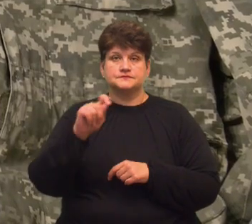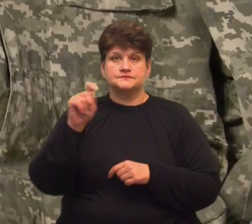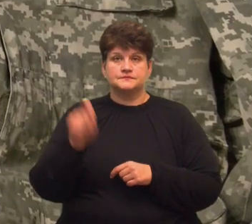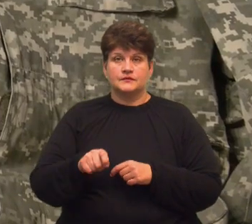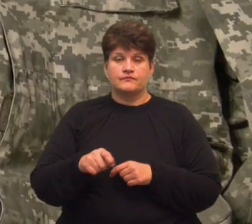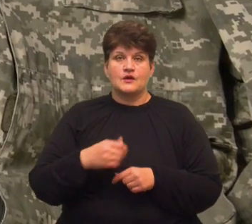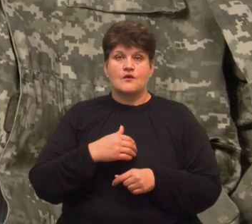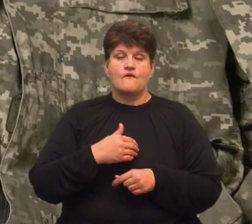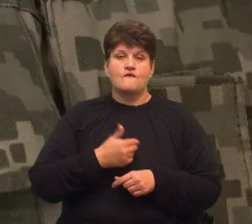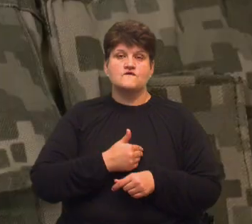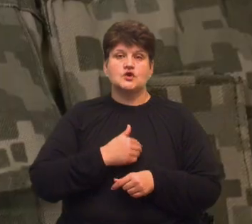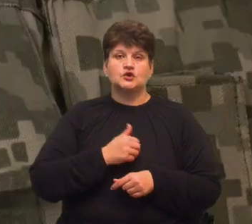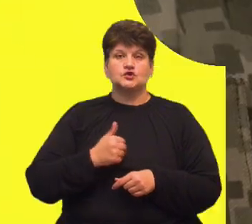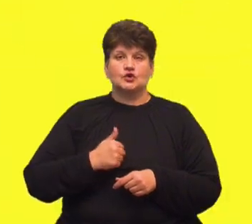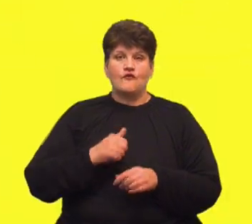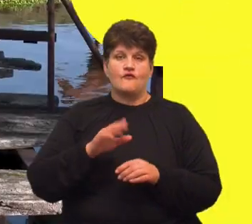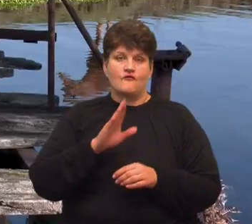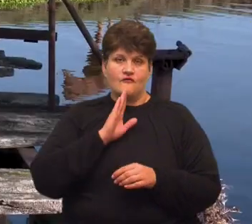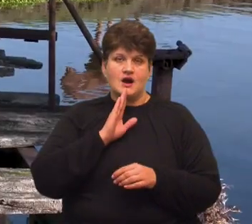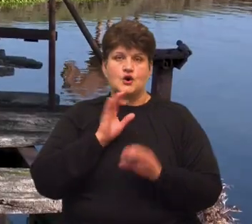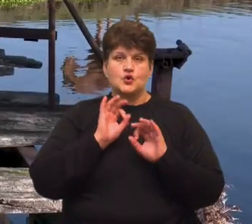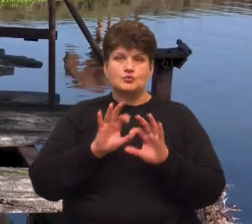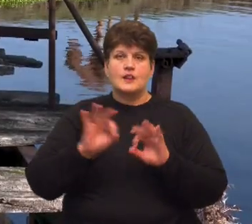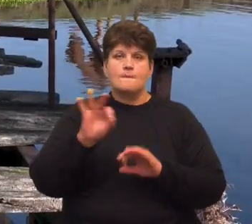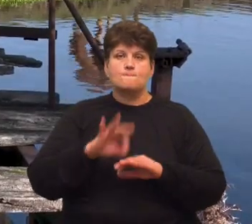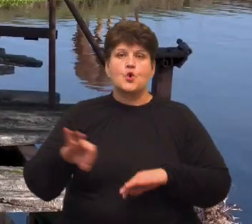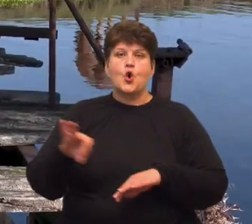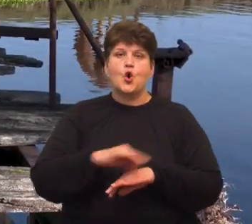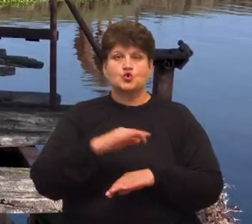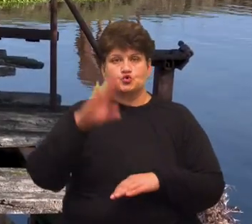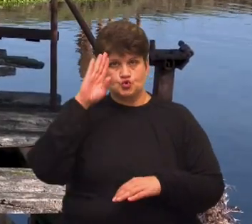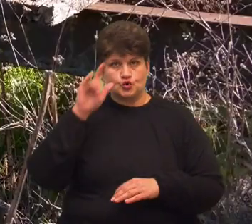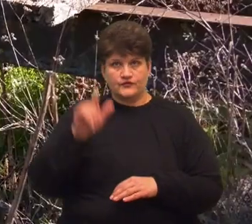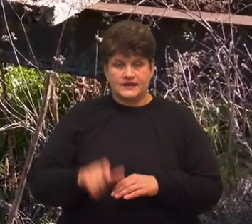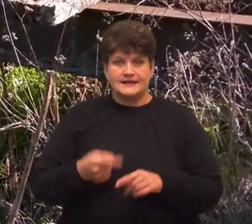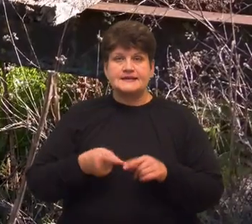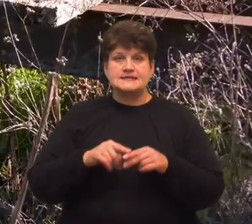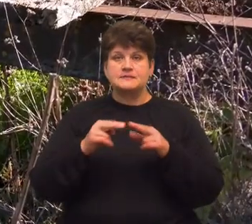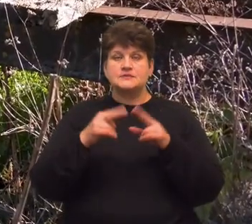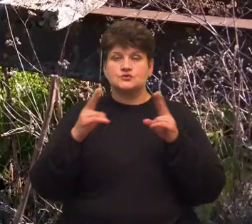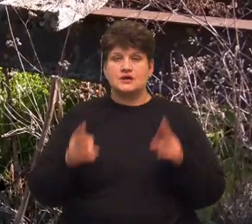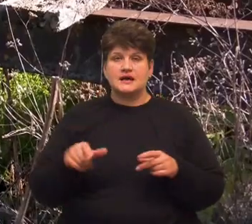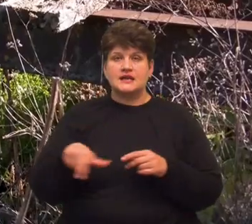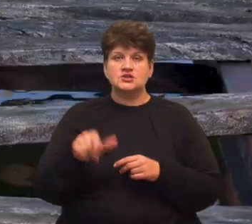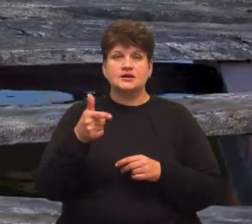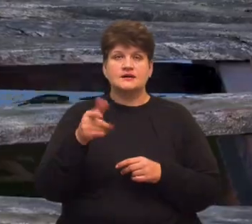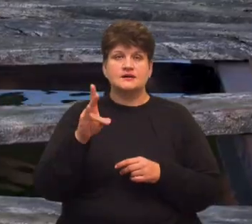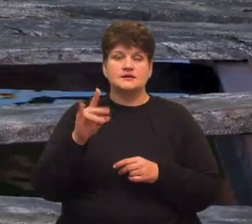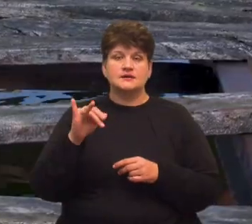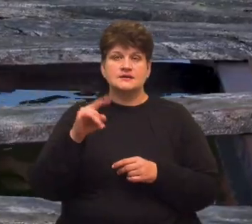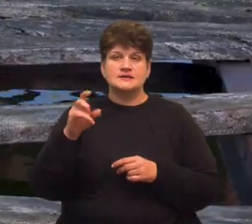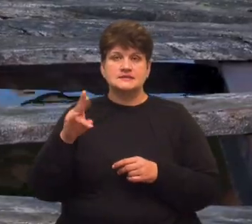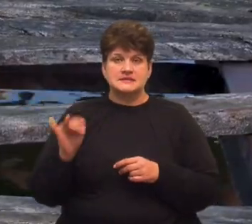Вдова військового розповіла про чоловіка. Це місток через річку Гнізна між селами Баворів та застав'ї